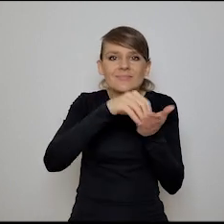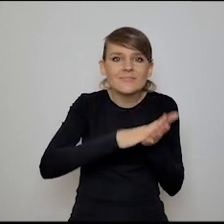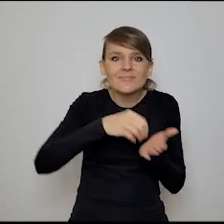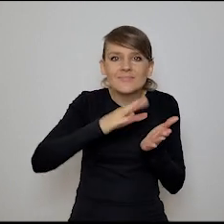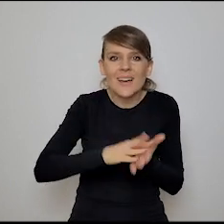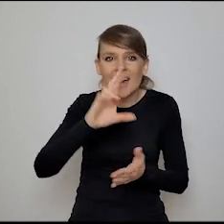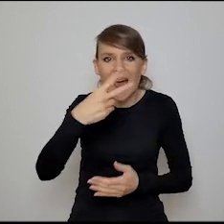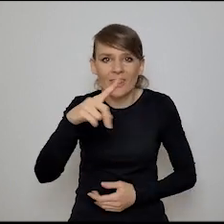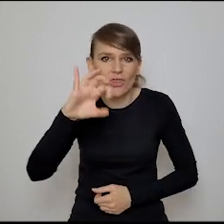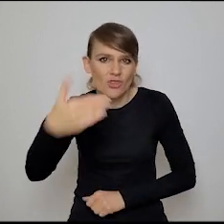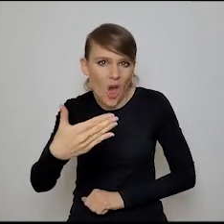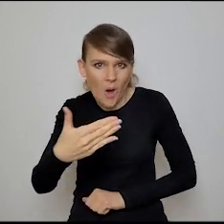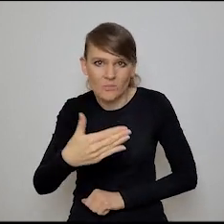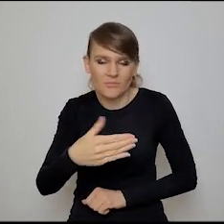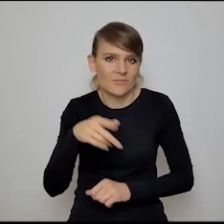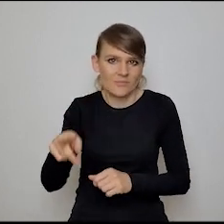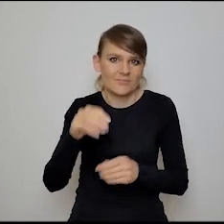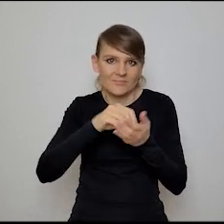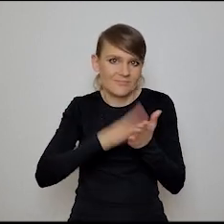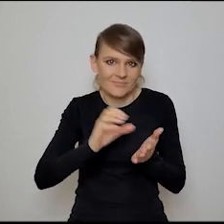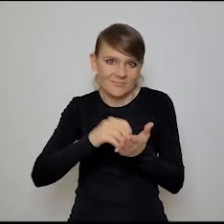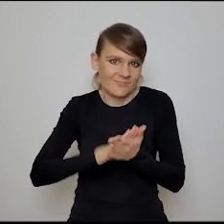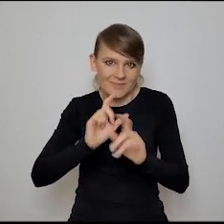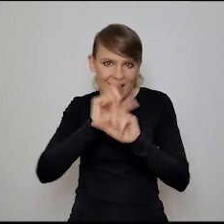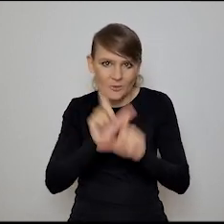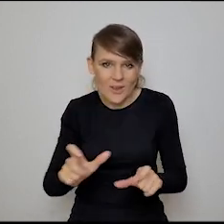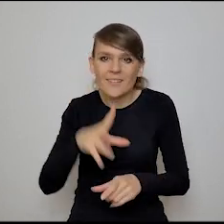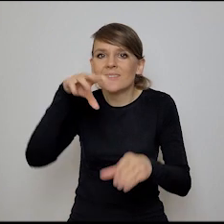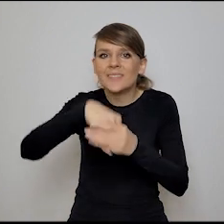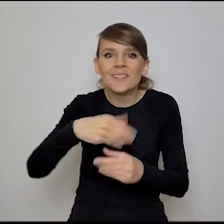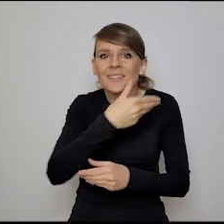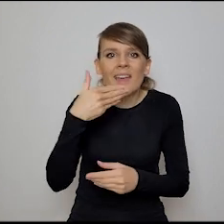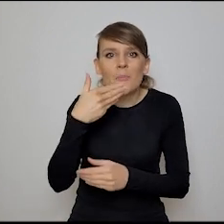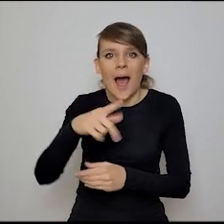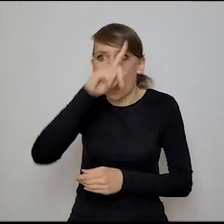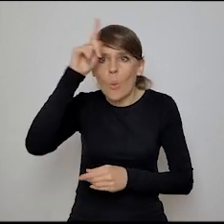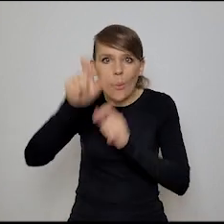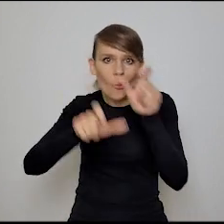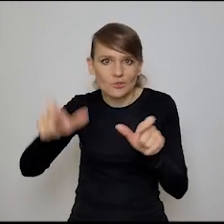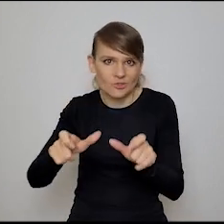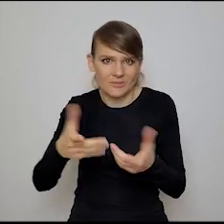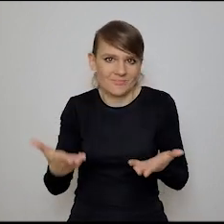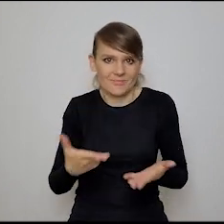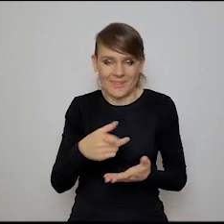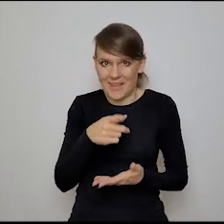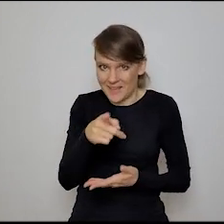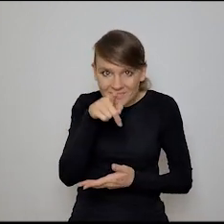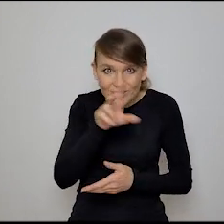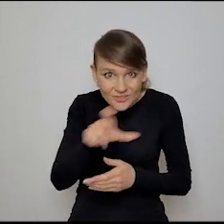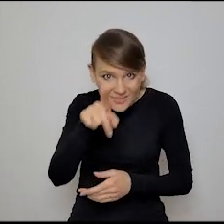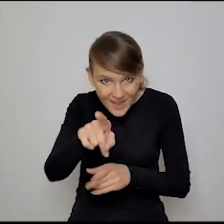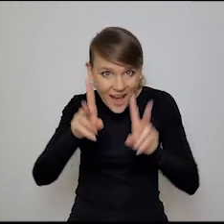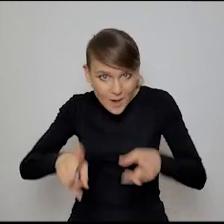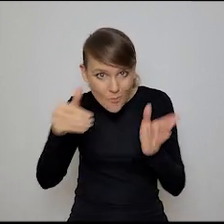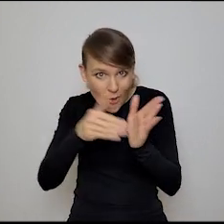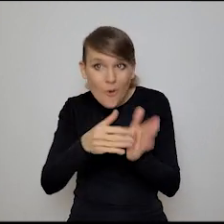randomów. To jest ciągle rejestracja randomu jednak. W tym nie ma tej części właśnie ludzkiej, tej deklaratywnej. Czy ty tego potrzebujesz? Takiego